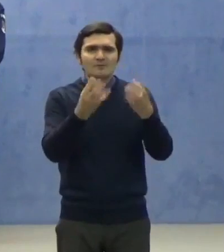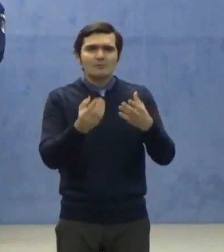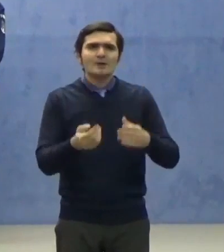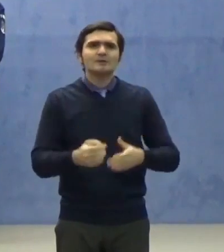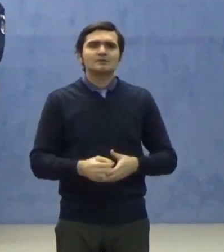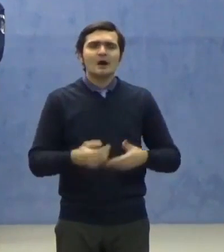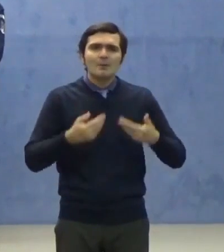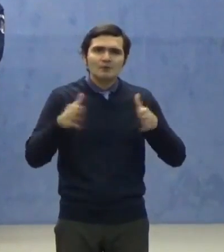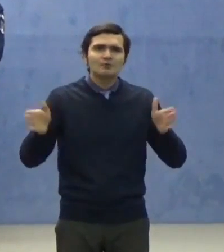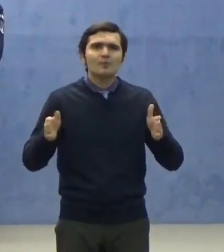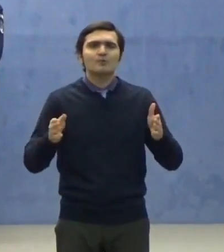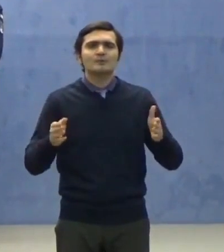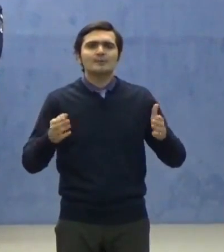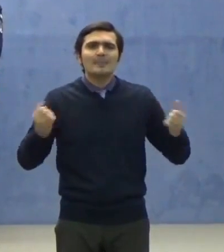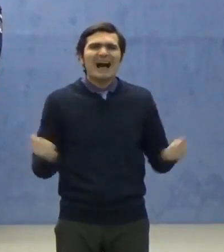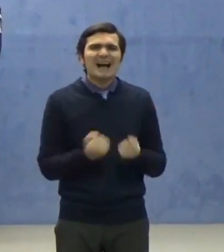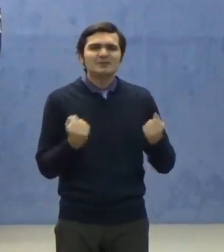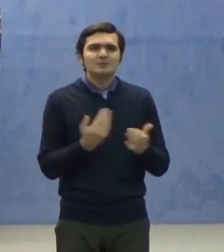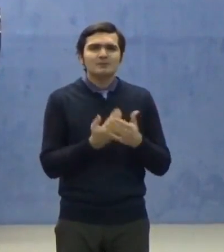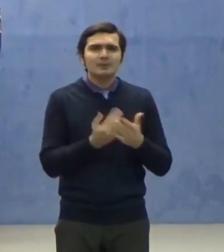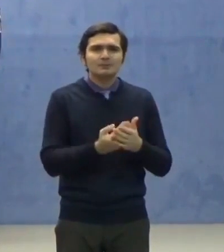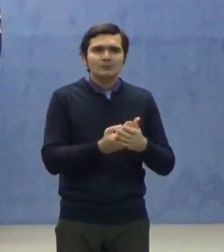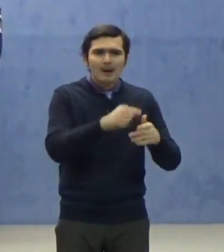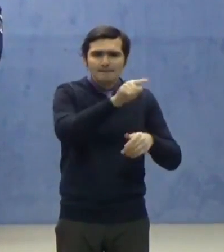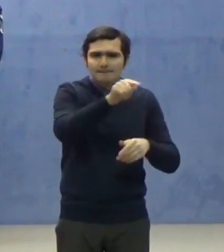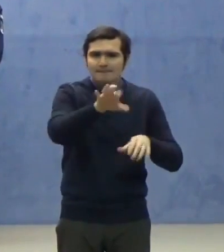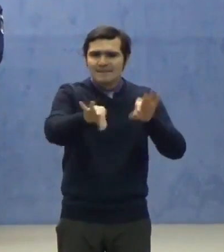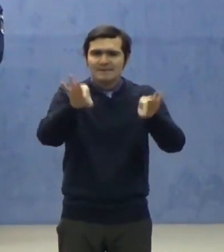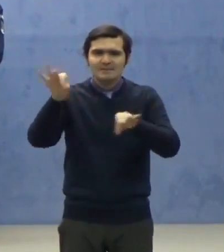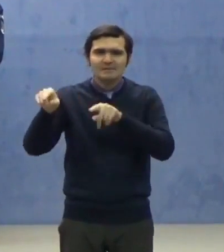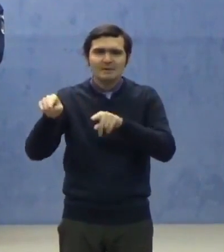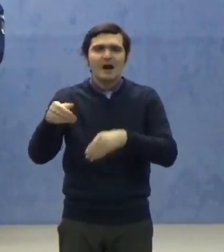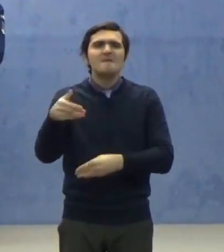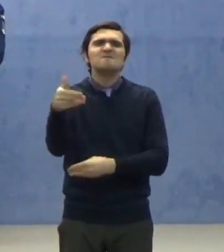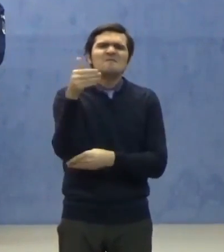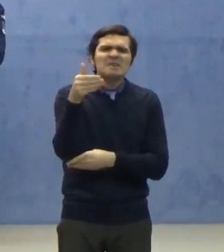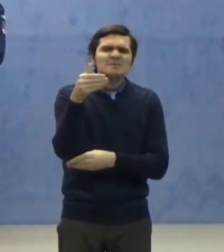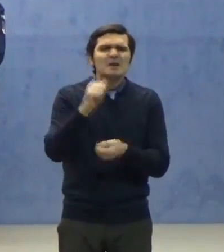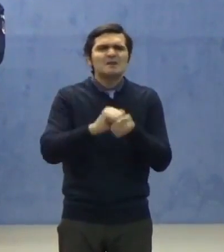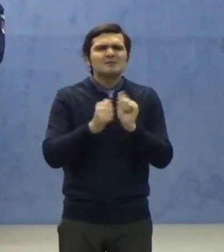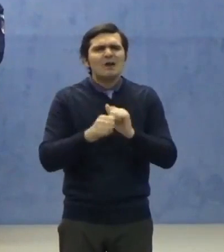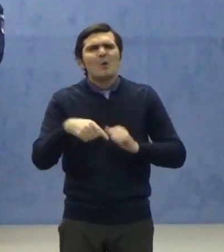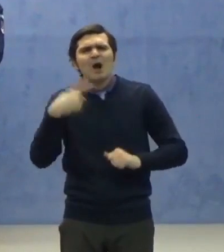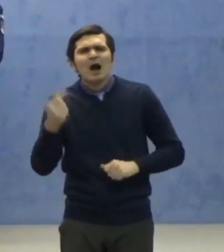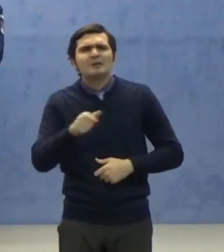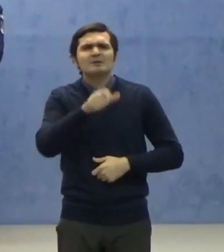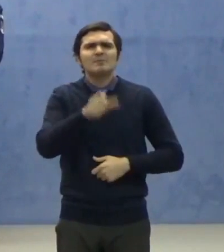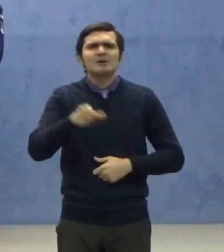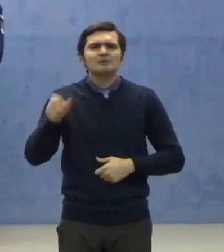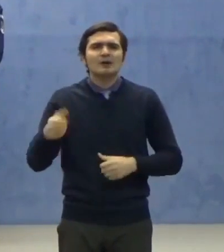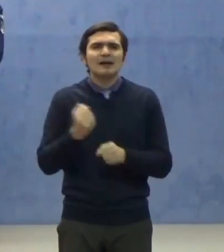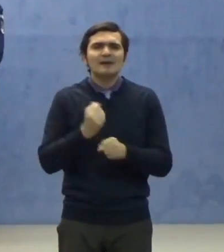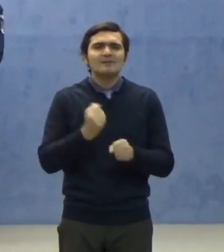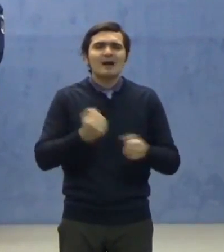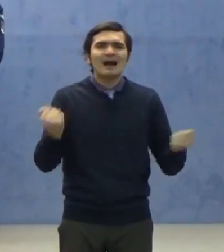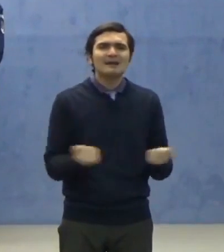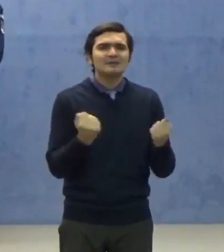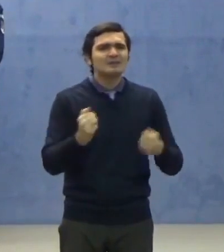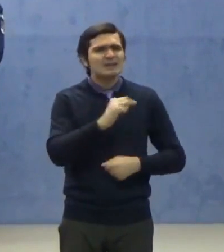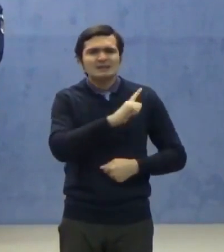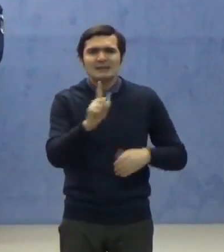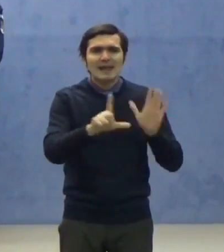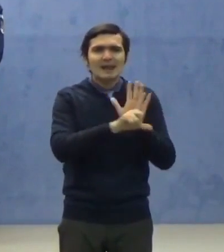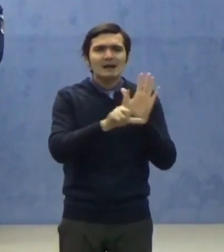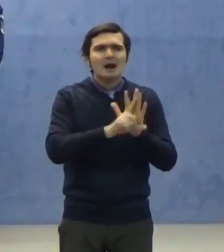acțiuni în vederea identificării operatorilor economici sau a altor persoane care desfășoară activități ilicite în